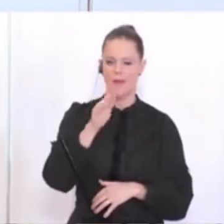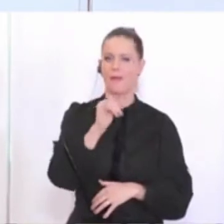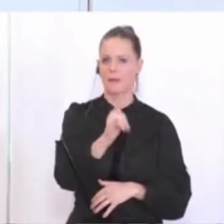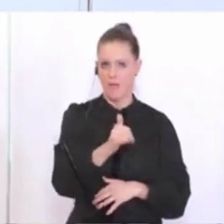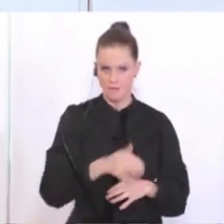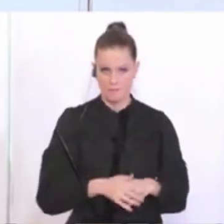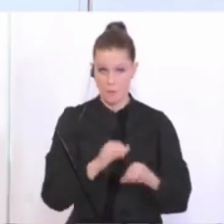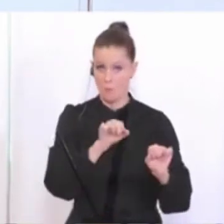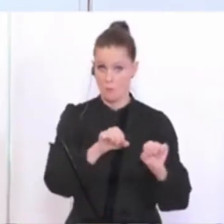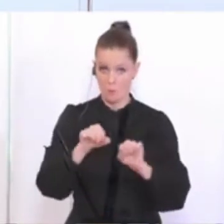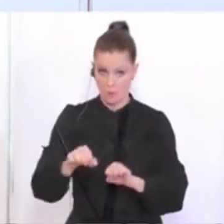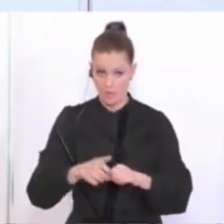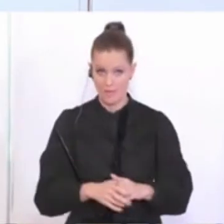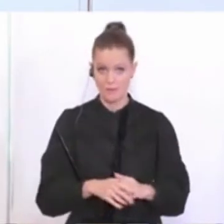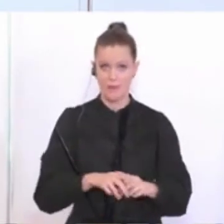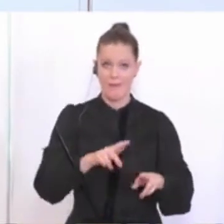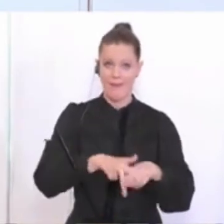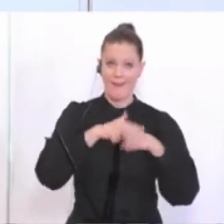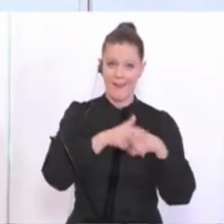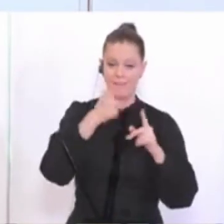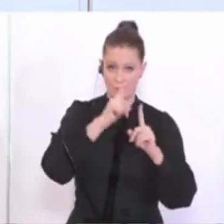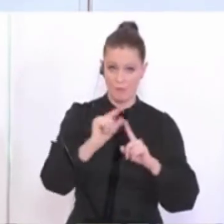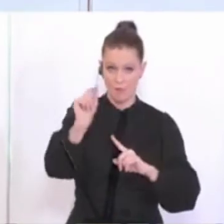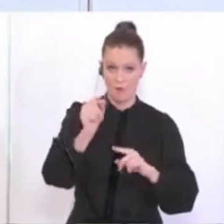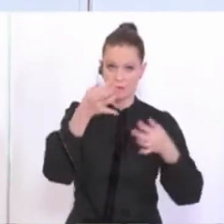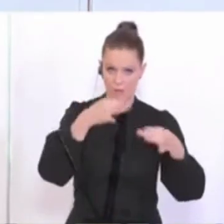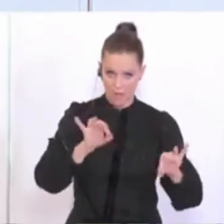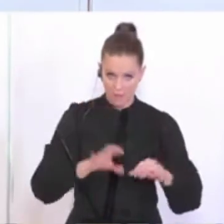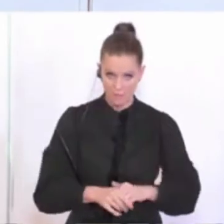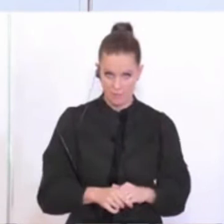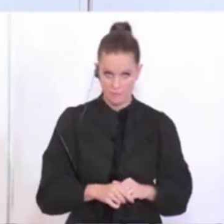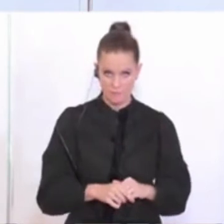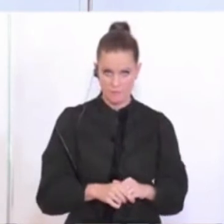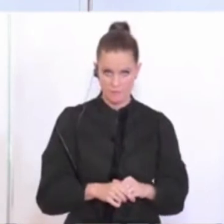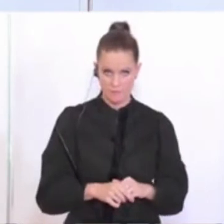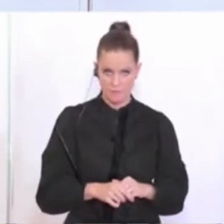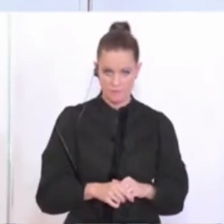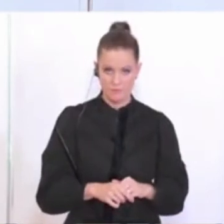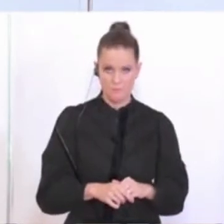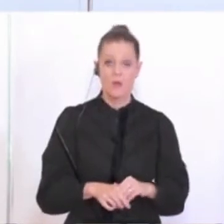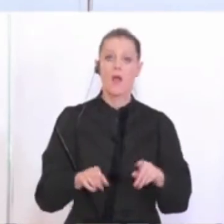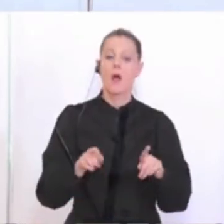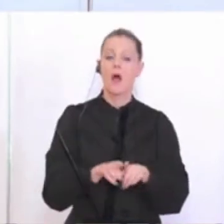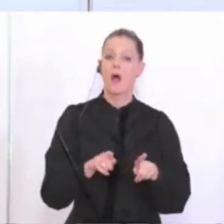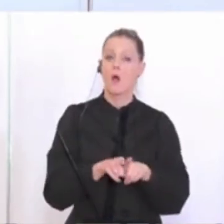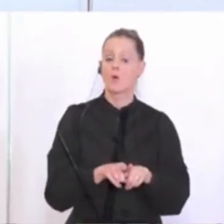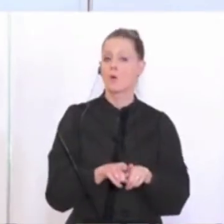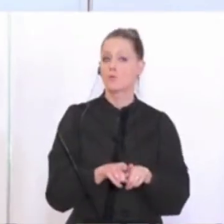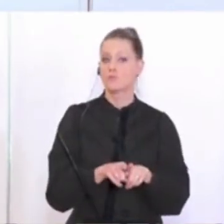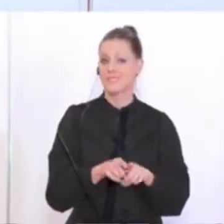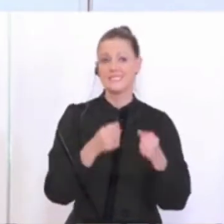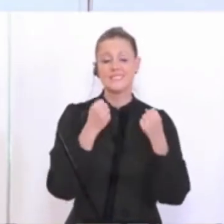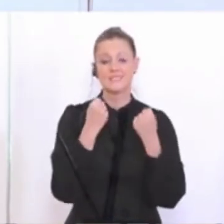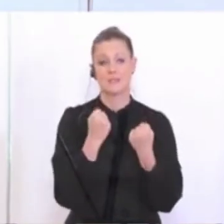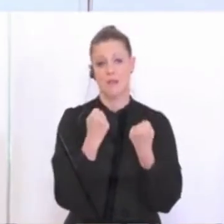dann möglich, die Ausritte, ganz klar. Es ist auch mit